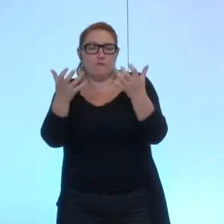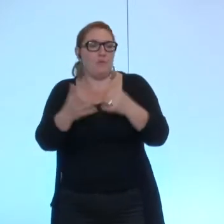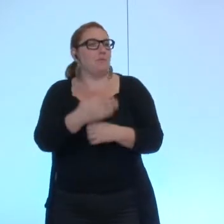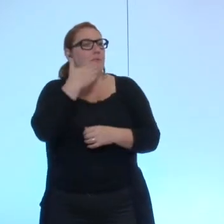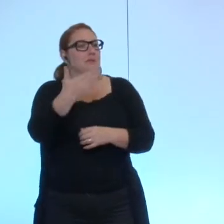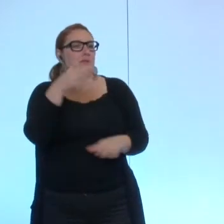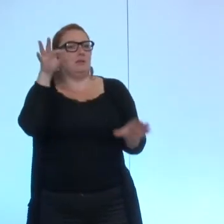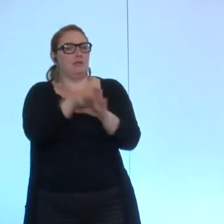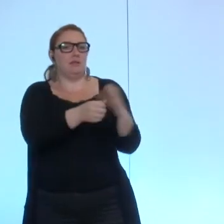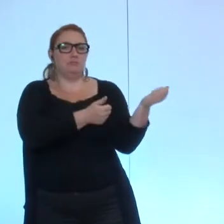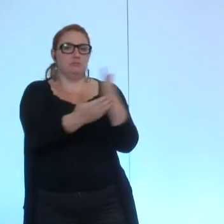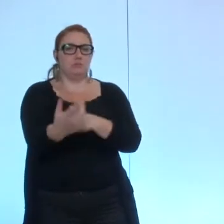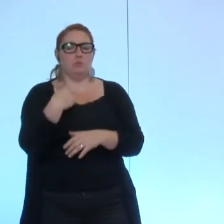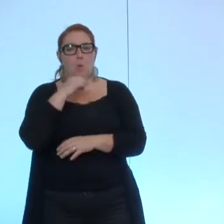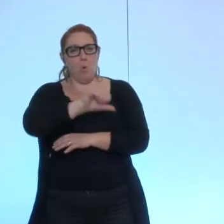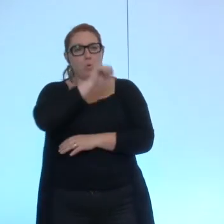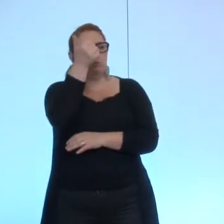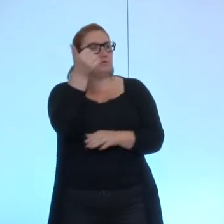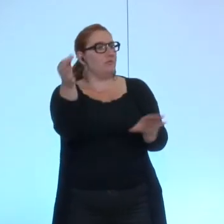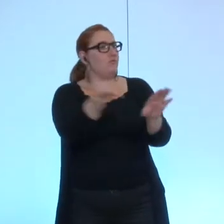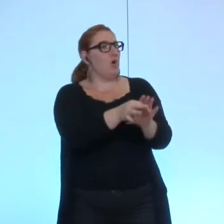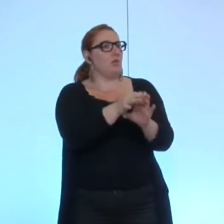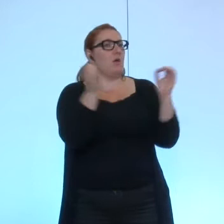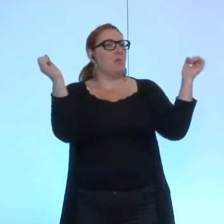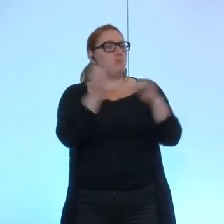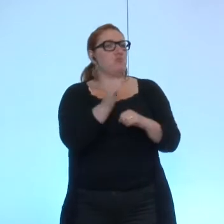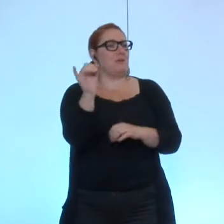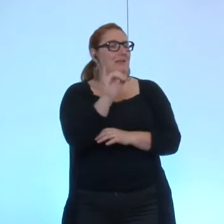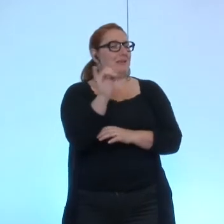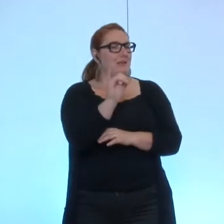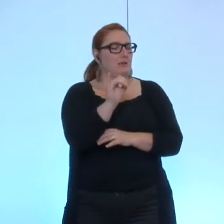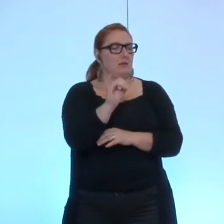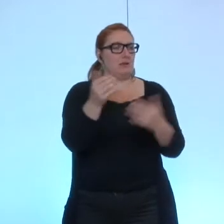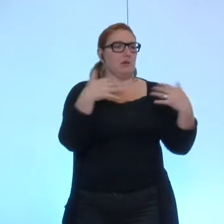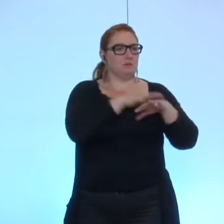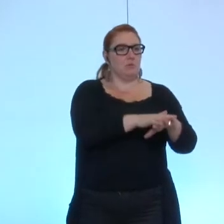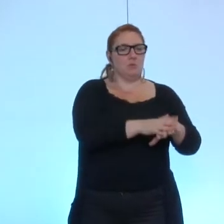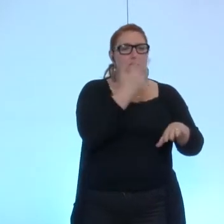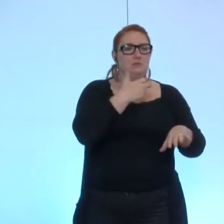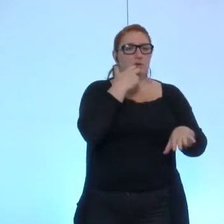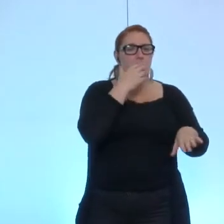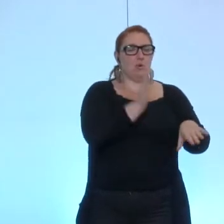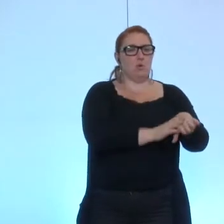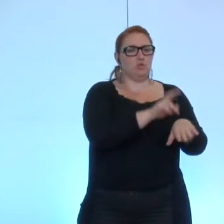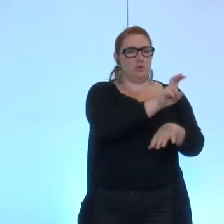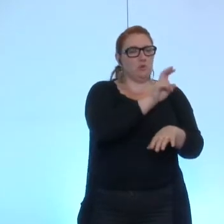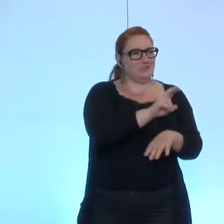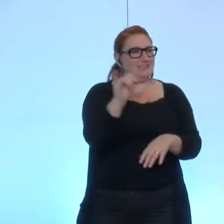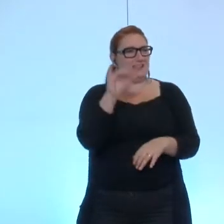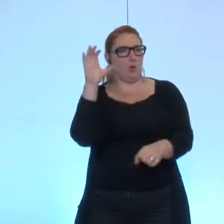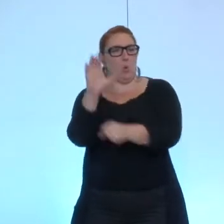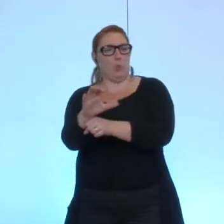délibération numéro 11 au bois qui est pour rassemblement citoyen de la gauche des écologistes qui est contre